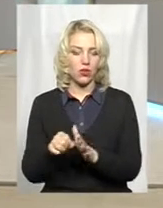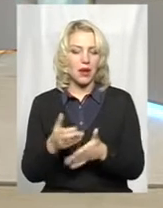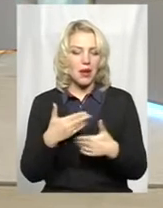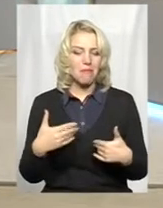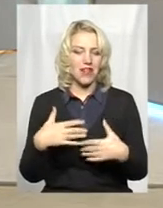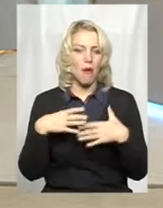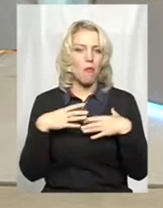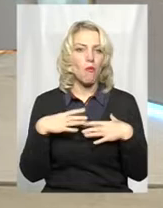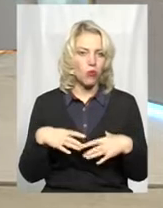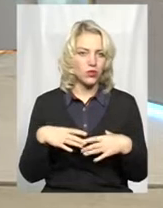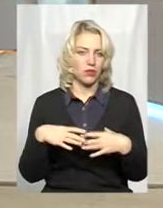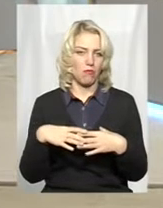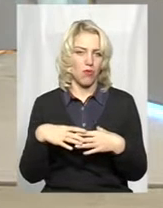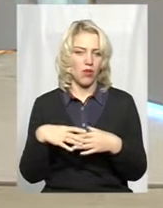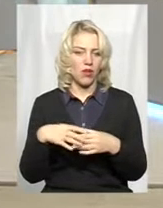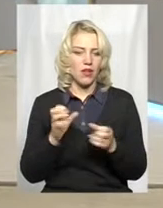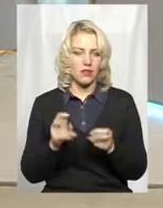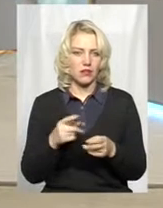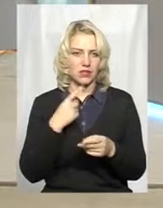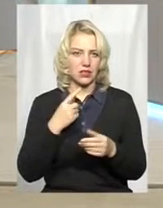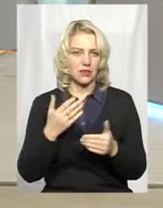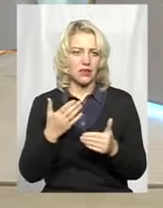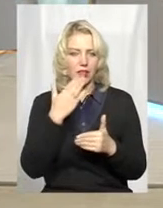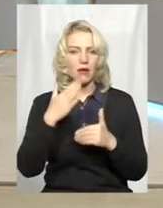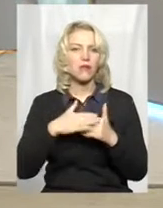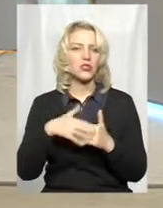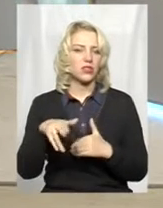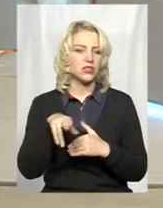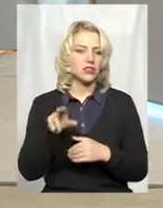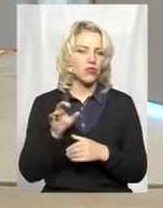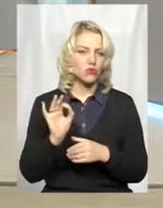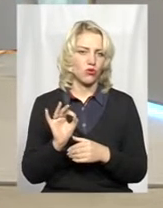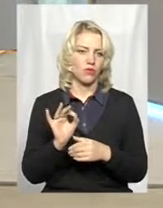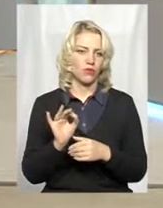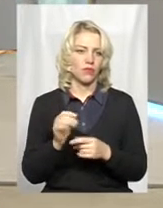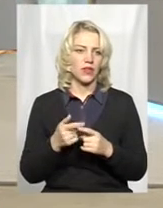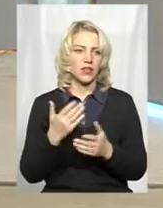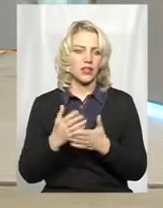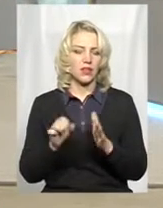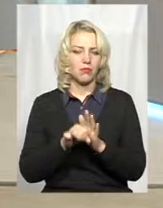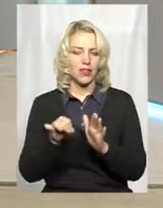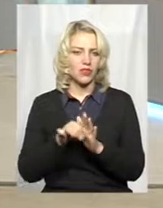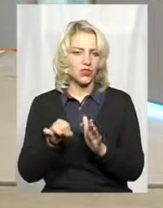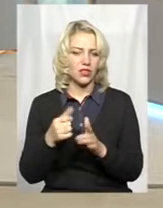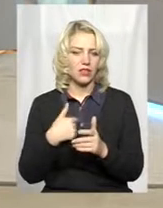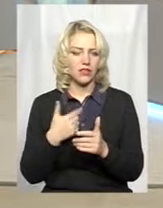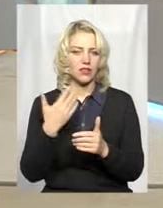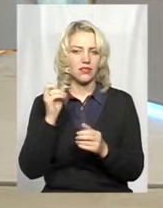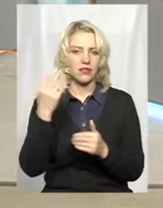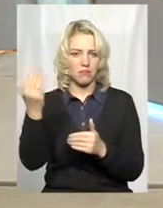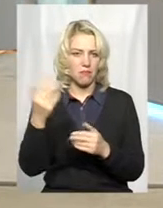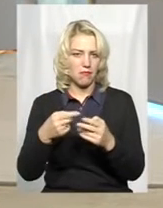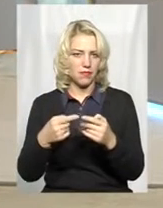хоча б не в ногу, але хоча б потихеньку наближатися до методів браконьєра, тому що іншими методами фактично